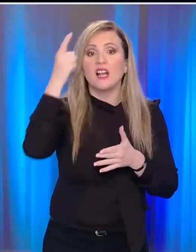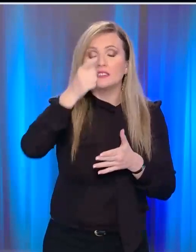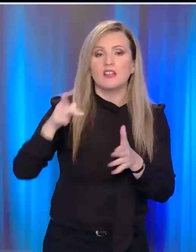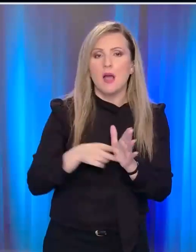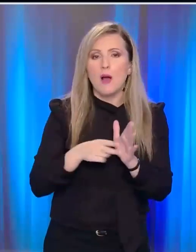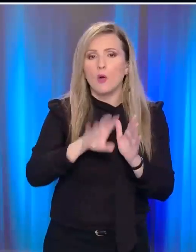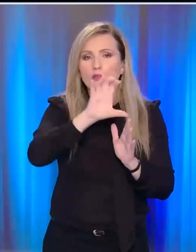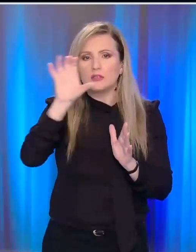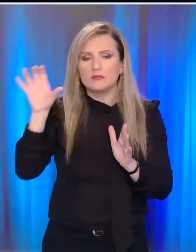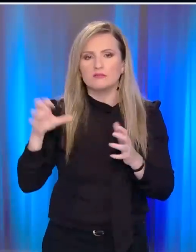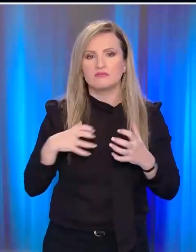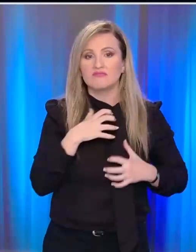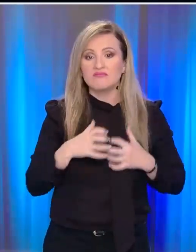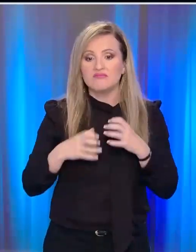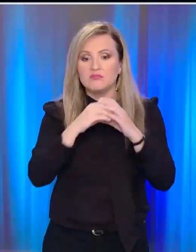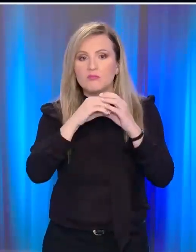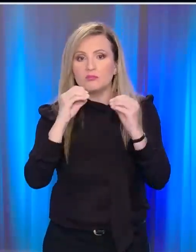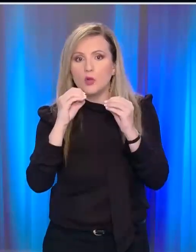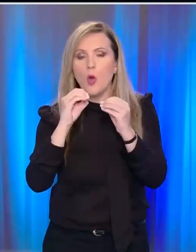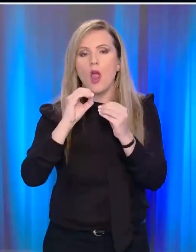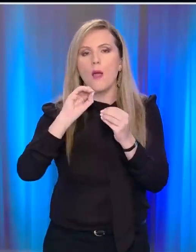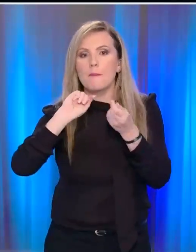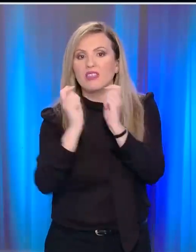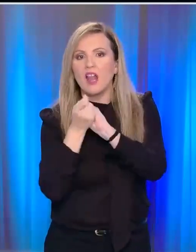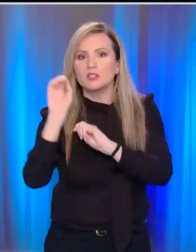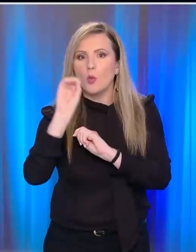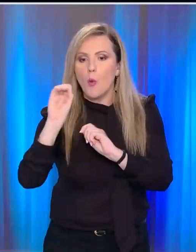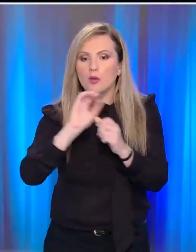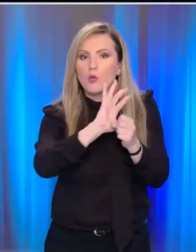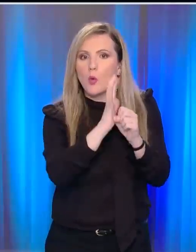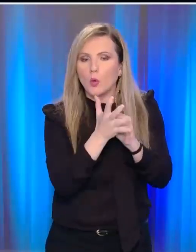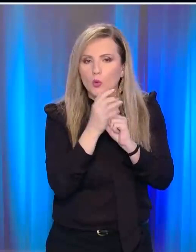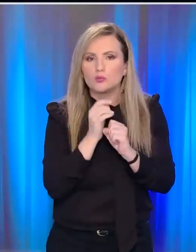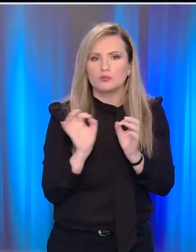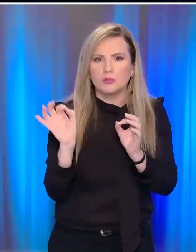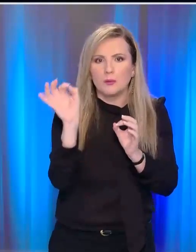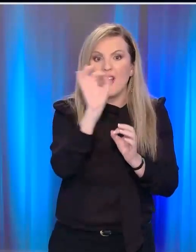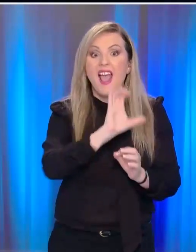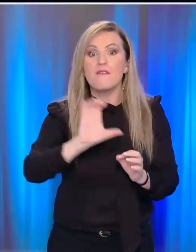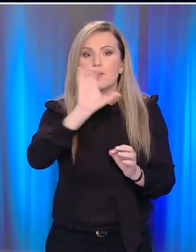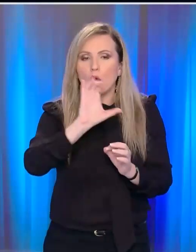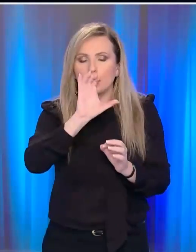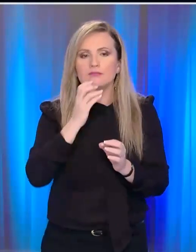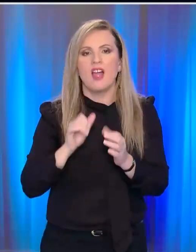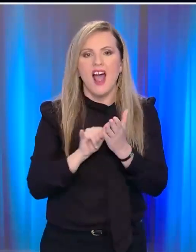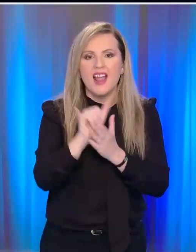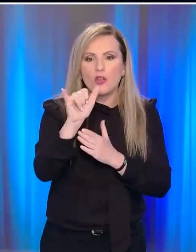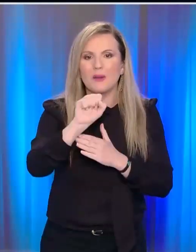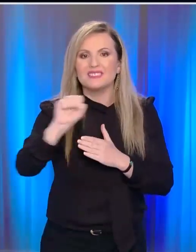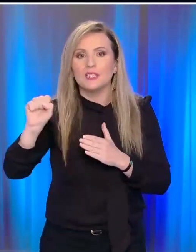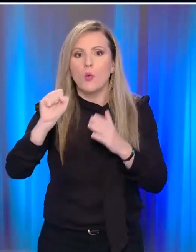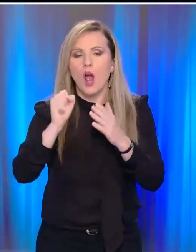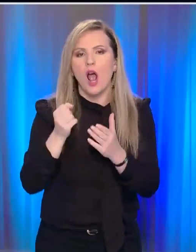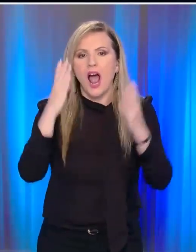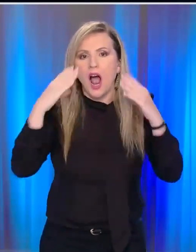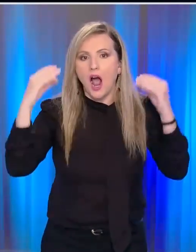Η ανησυχία πως το στέλεχο Σόμικρον έφτασε για τα καλά στην Ευρώπη κορυφώνεται με ένα απίστευτο θρίλερ να εκτιλήσεται στο αεροδρόμιο Σίπκολ του